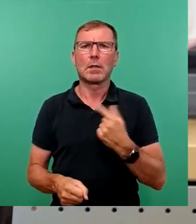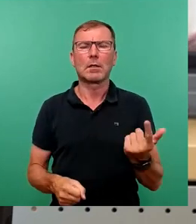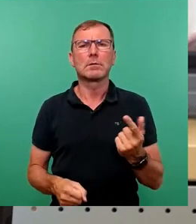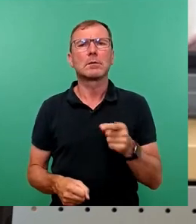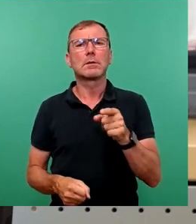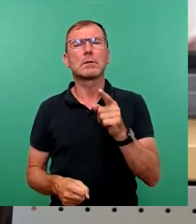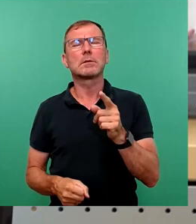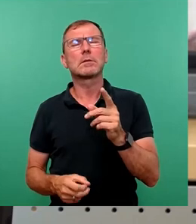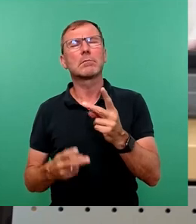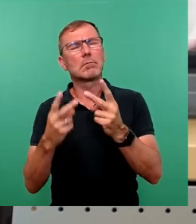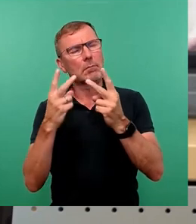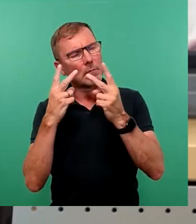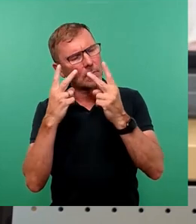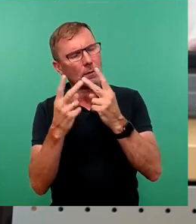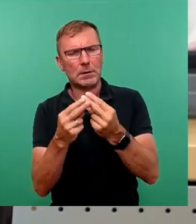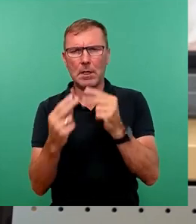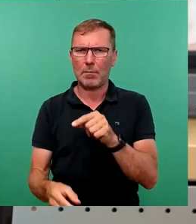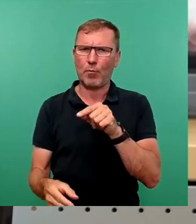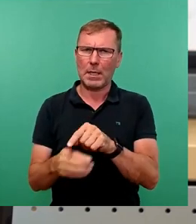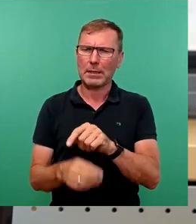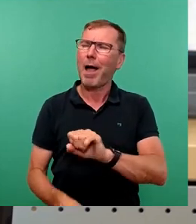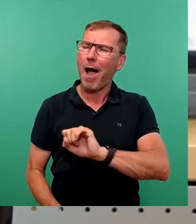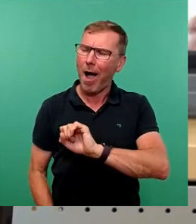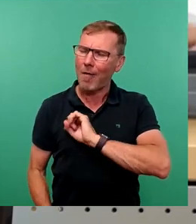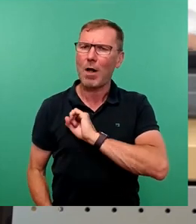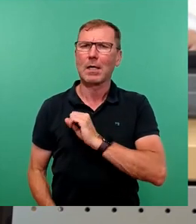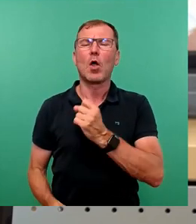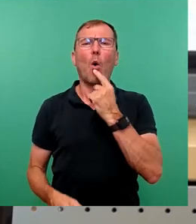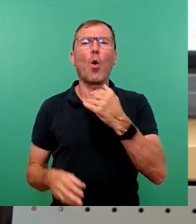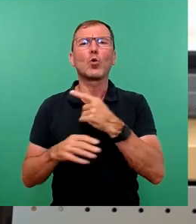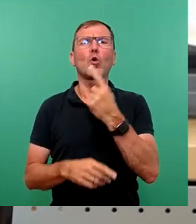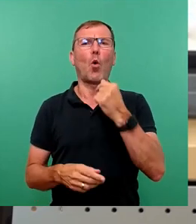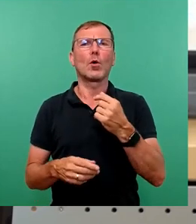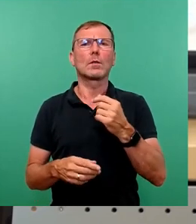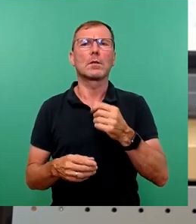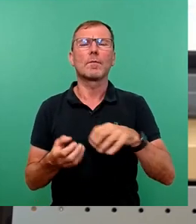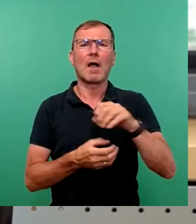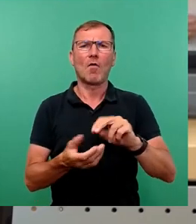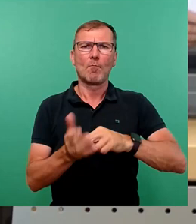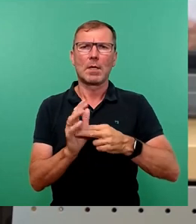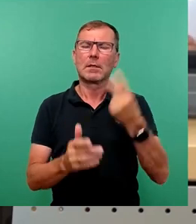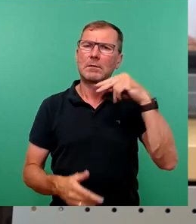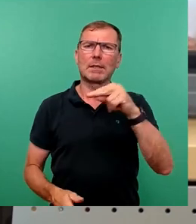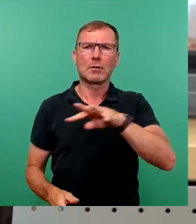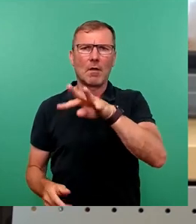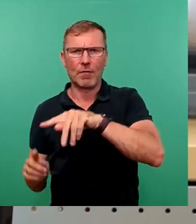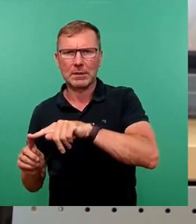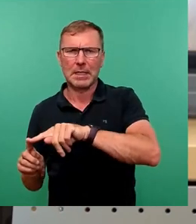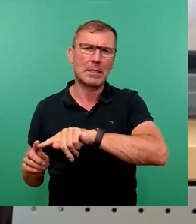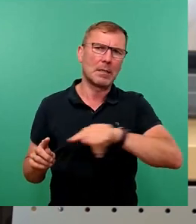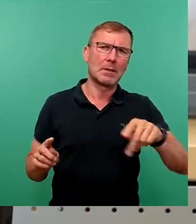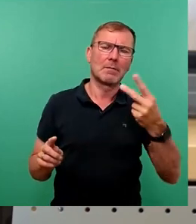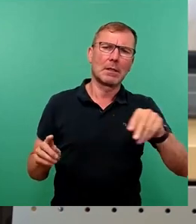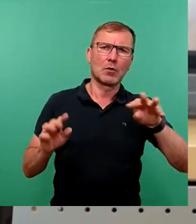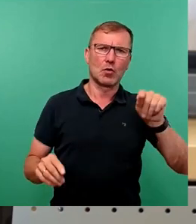Kernprojekt, um ein erfolgreiches Kernprojekt der rot-grün-roten Reformpolitik von 2014 bis 2019.